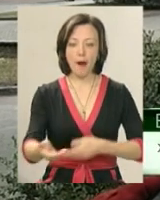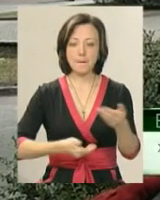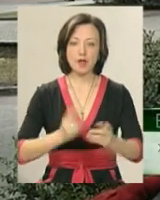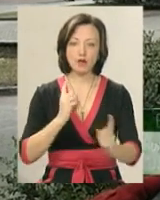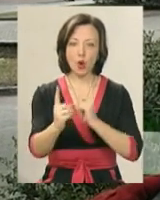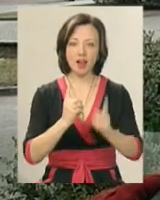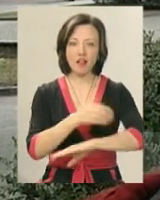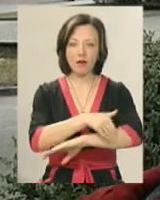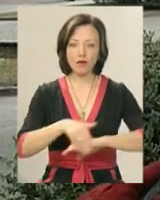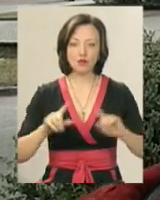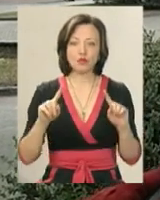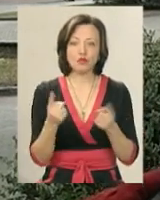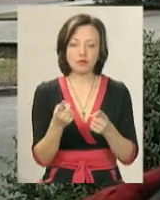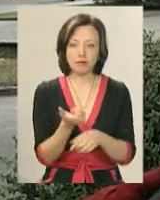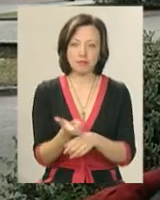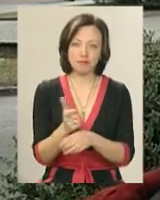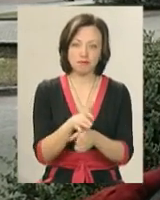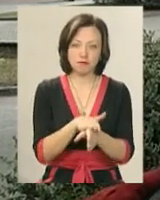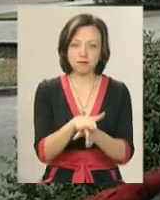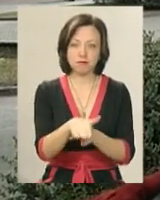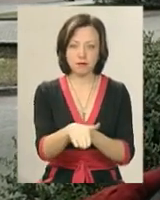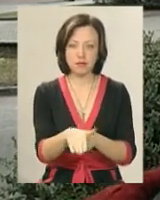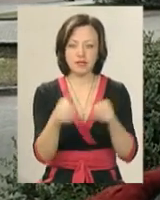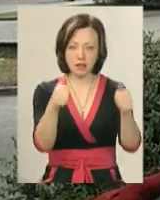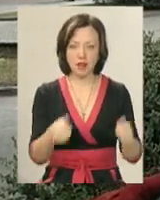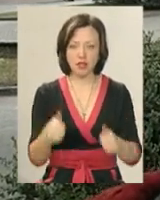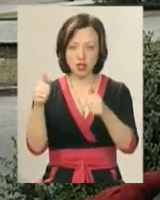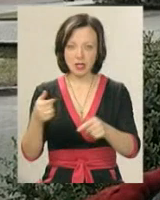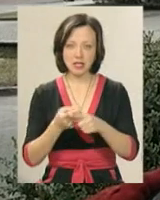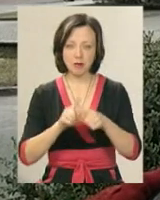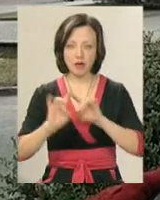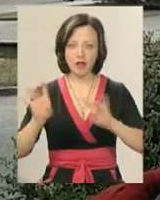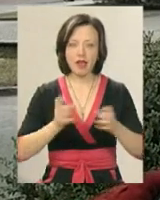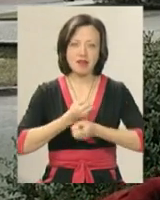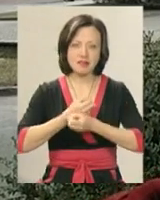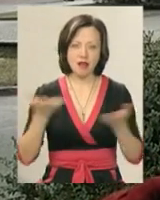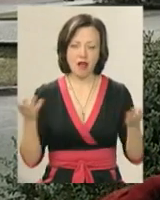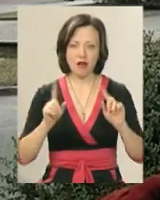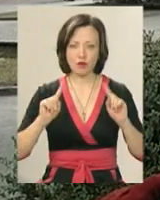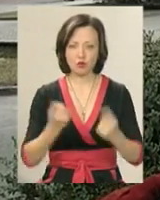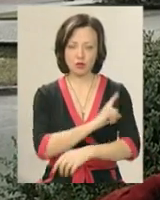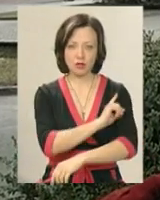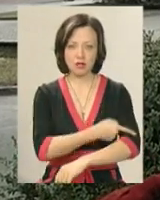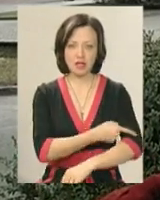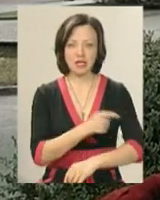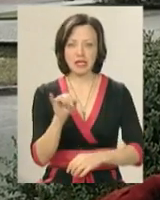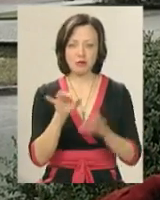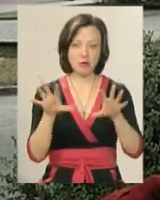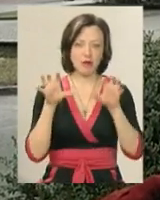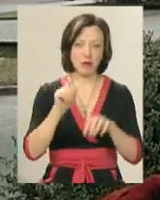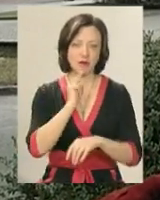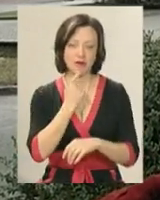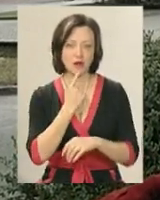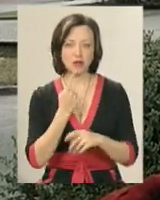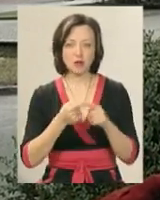вкрай, можна сказати, по горло завішана цими вивісками. Дуже яскраві, ти їх сприймаєш дуже